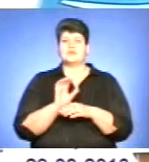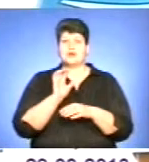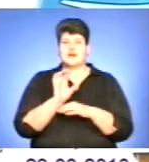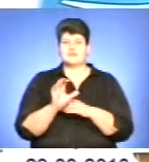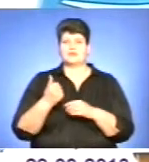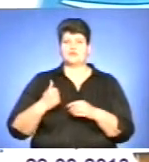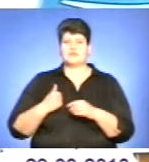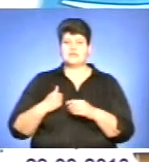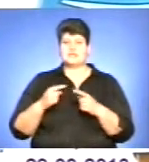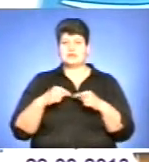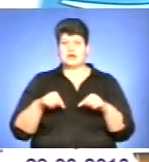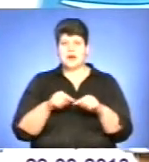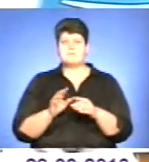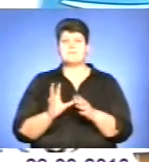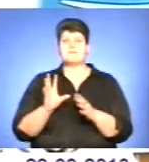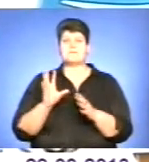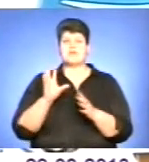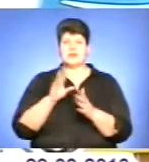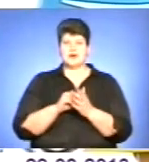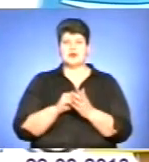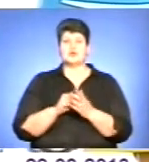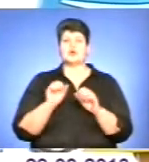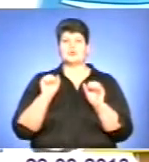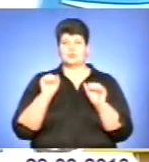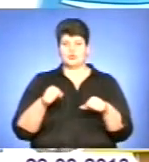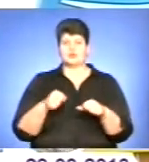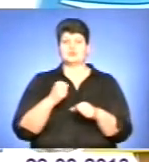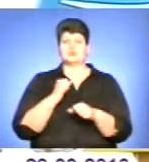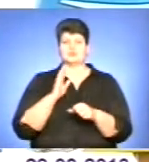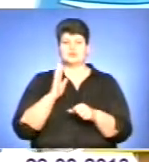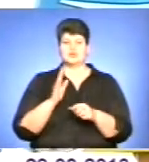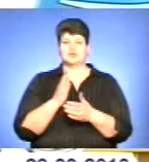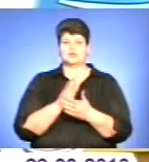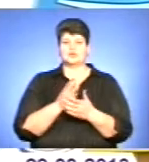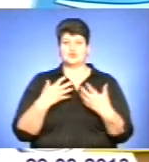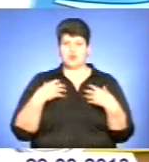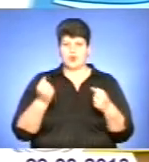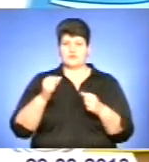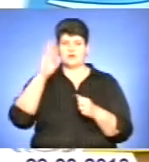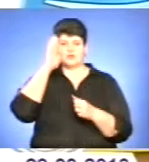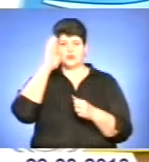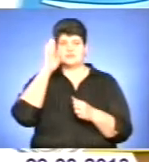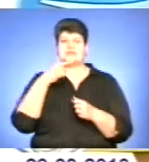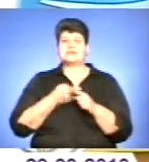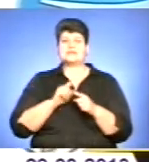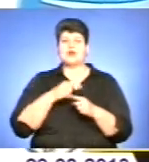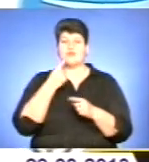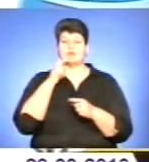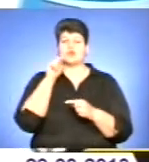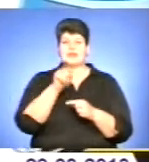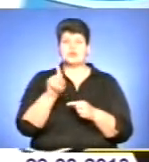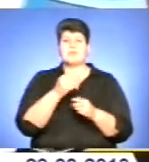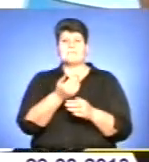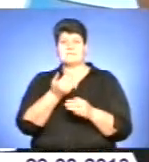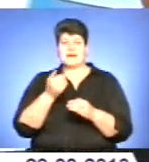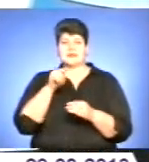війська підлягають придатні за станом здорові призивники. Тобто, це говорить про те, що перед тим, як